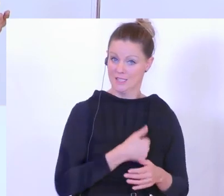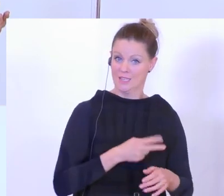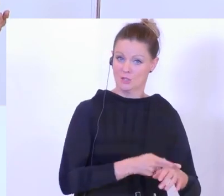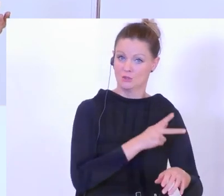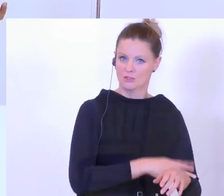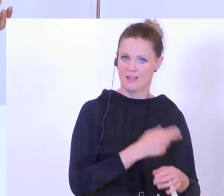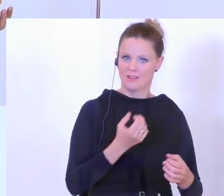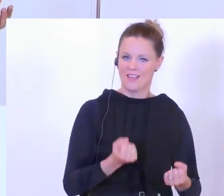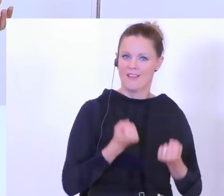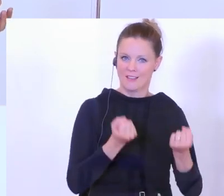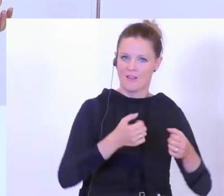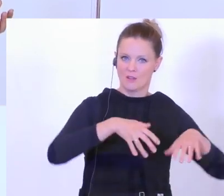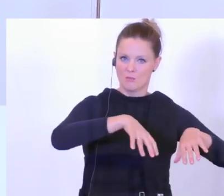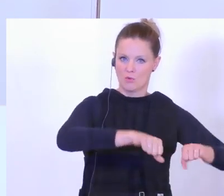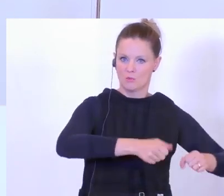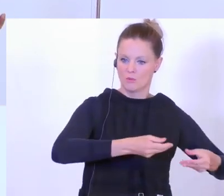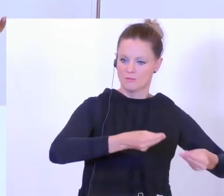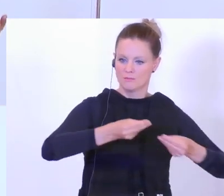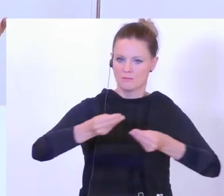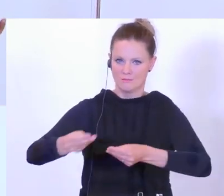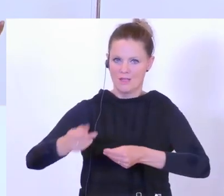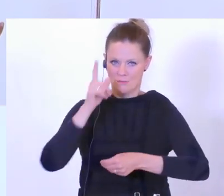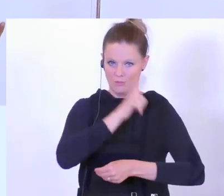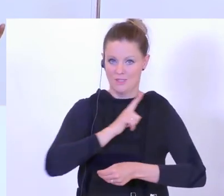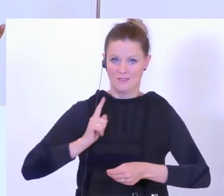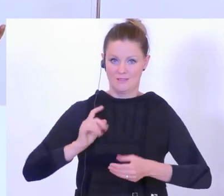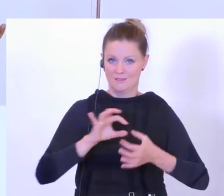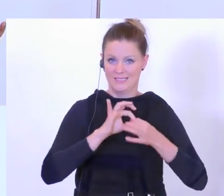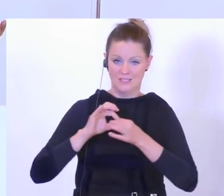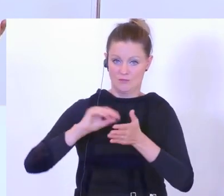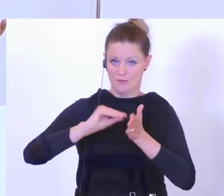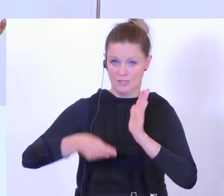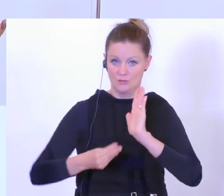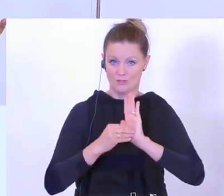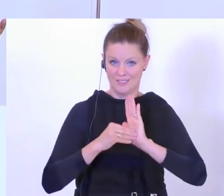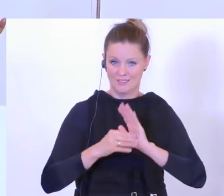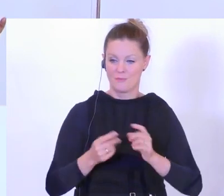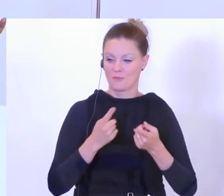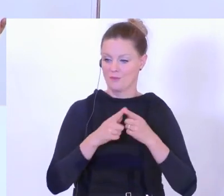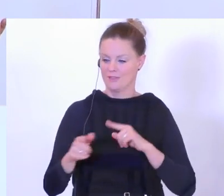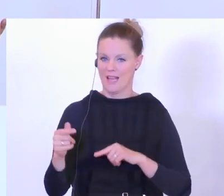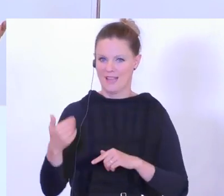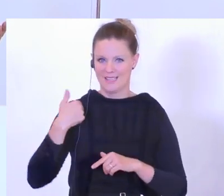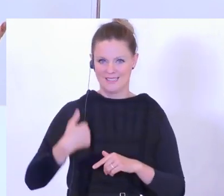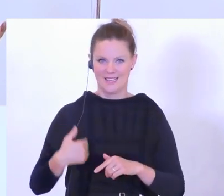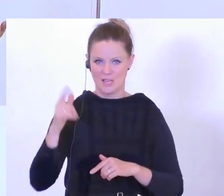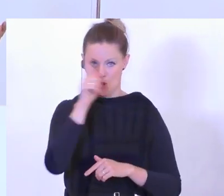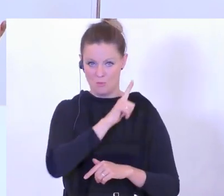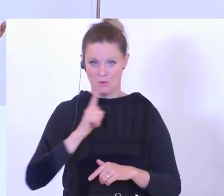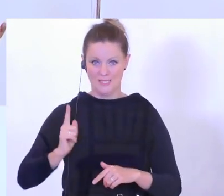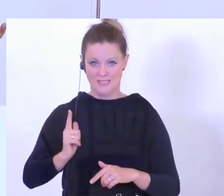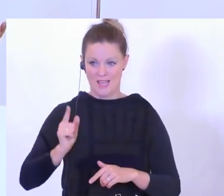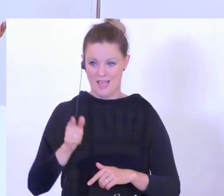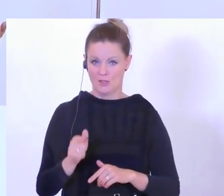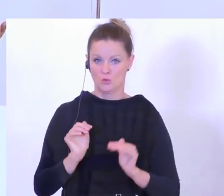Gewaltmonopol der Polizei überträgt in dem Gesellschaftsvertrag und auf der anderen Seite die Polizei die Hüterin der